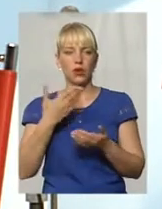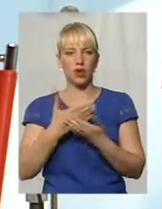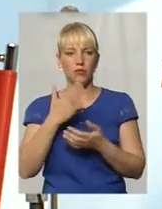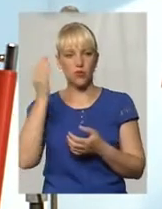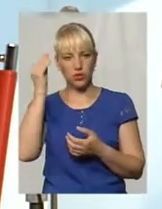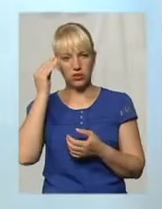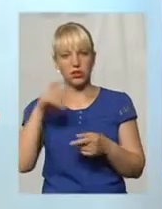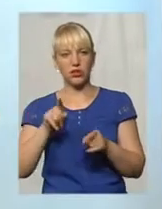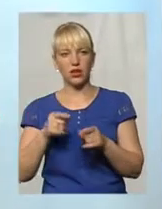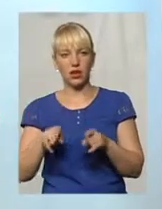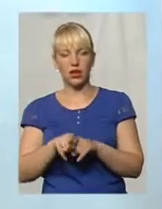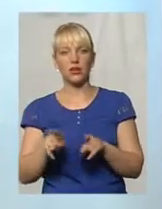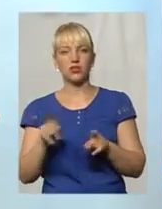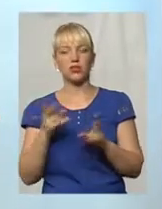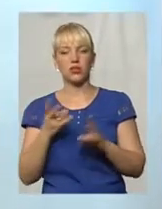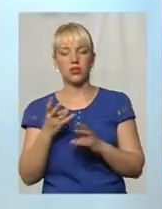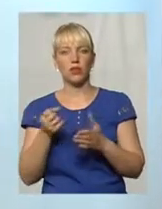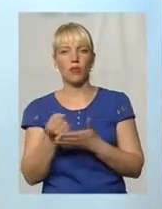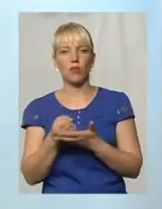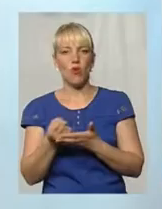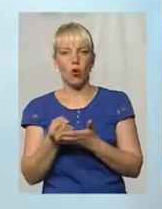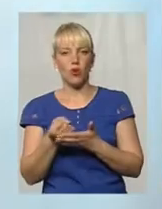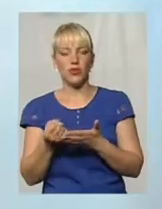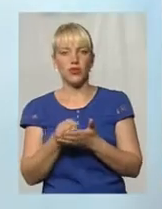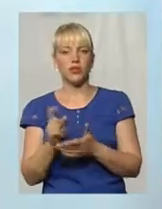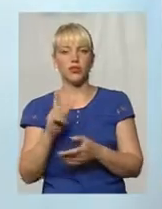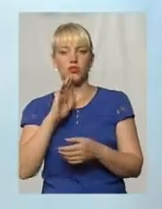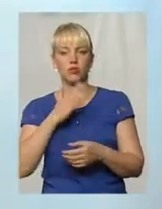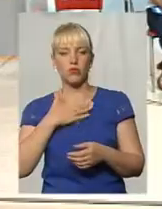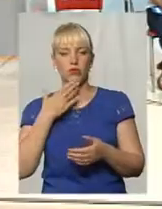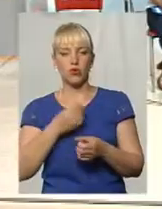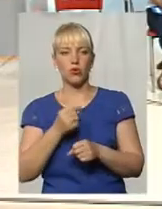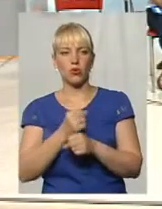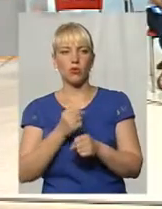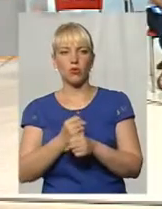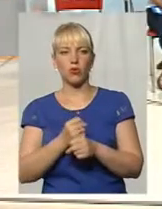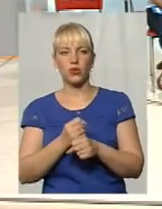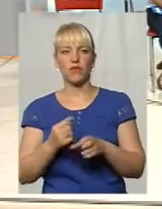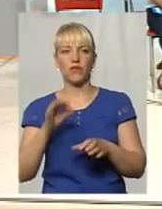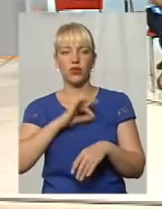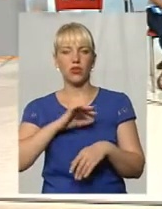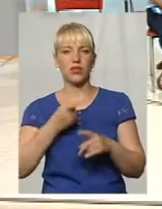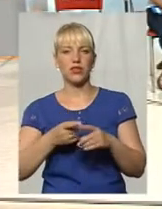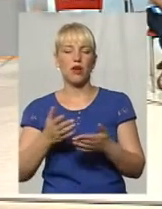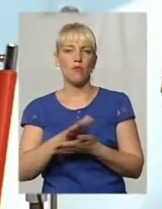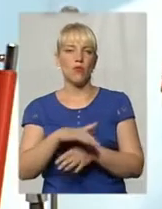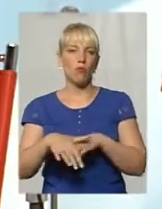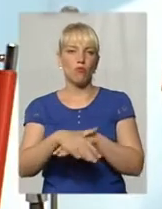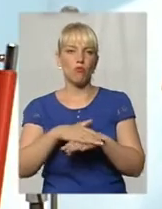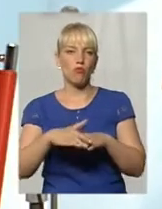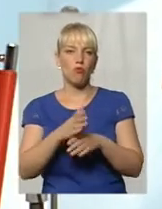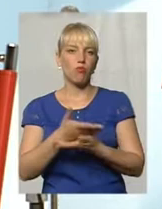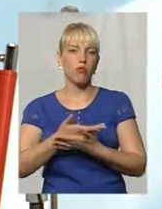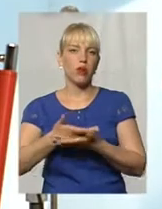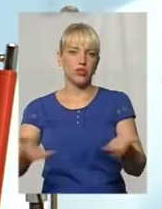все ж таки боротися і що ми в своїй роботі використовуємо, це публічність. Якщо не робити це публічно,